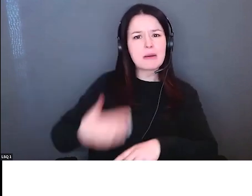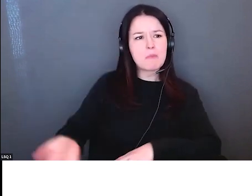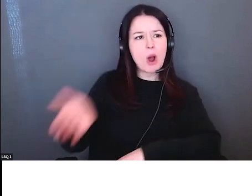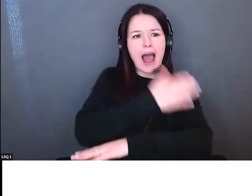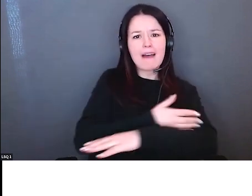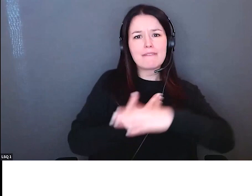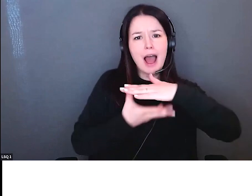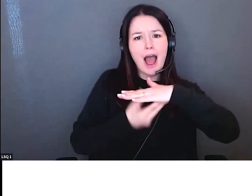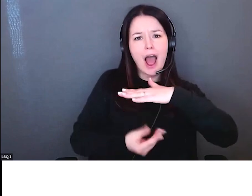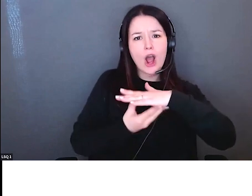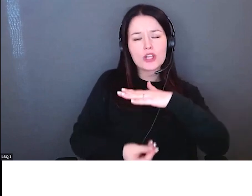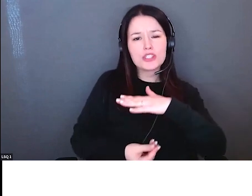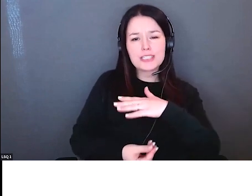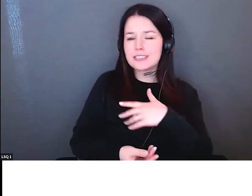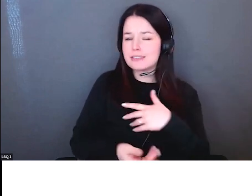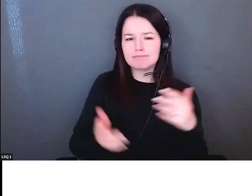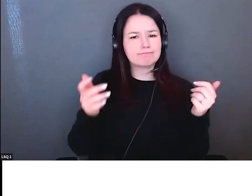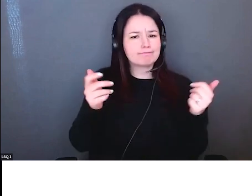pour